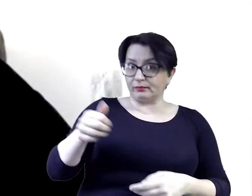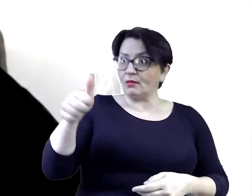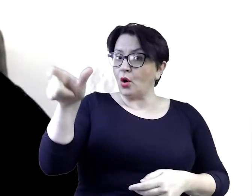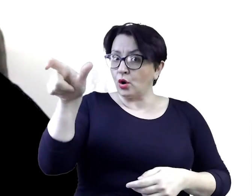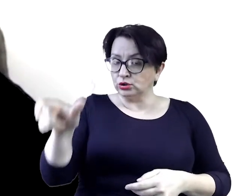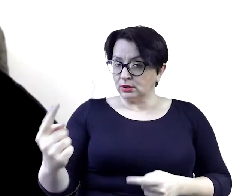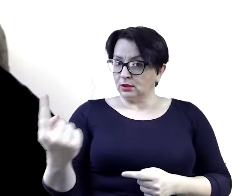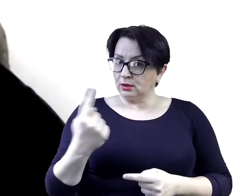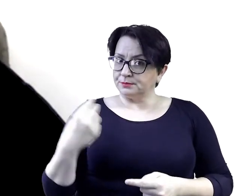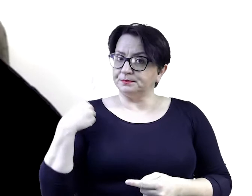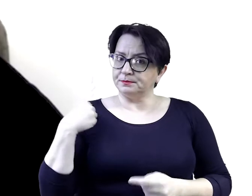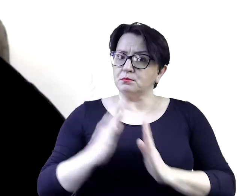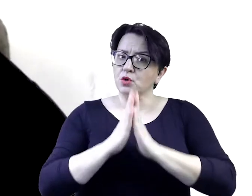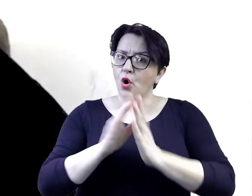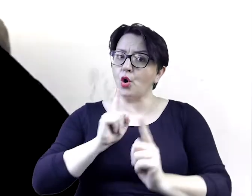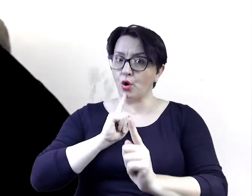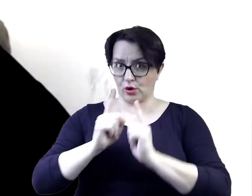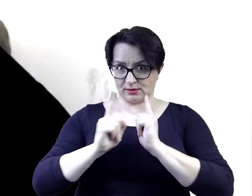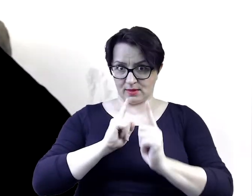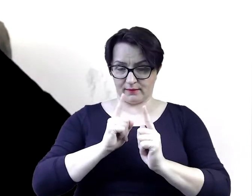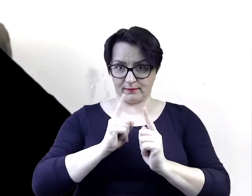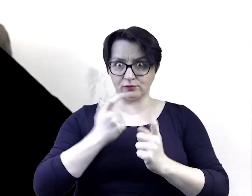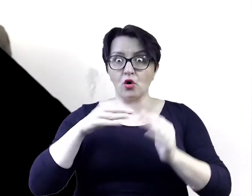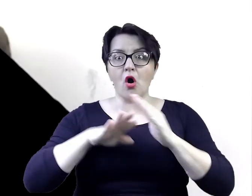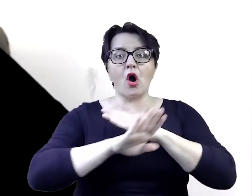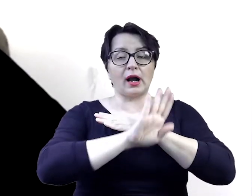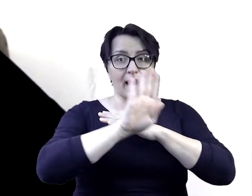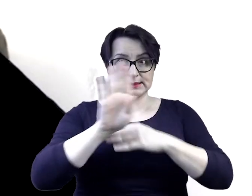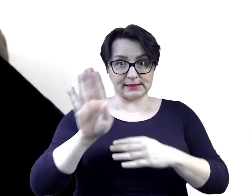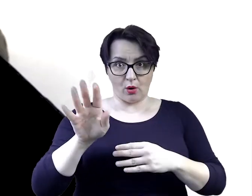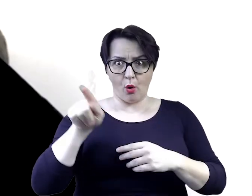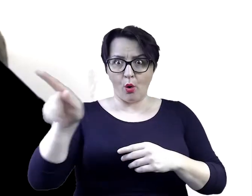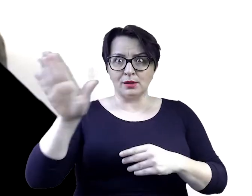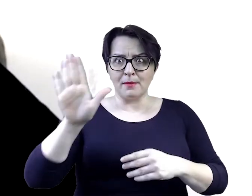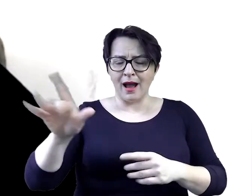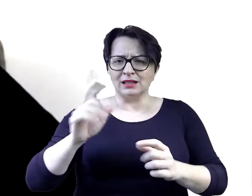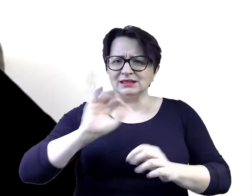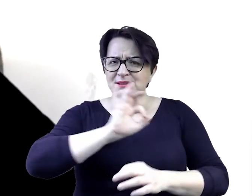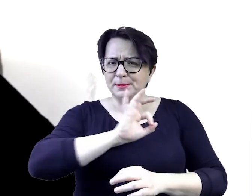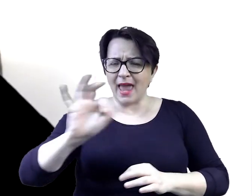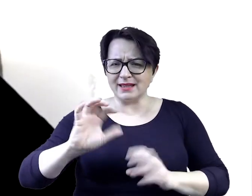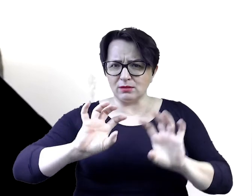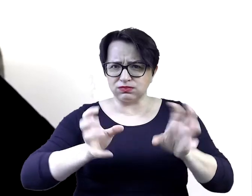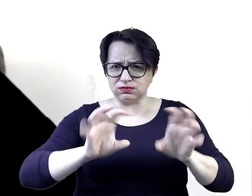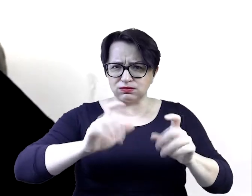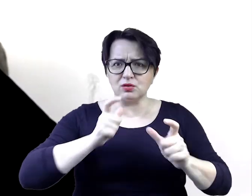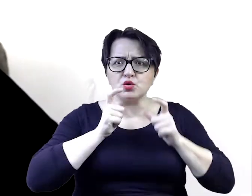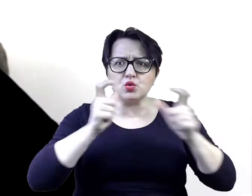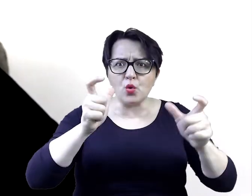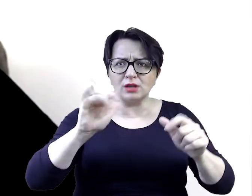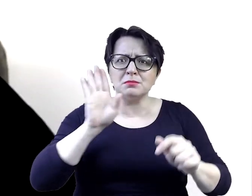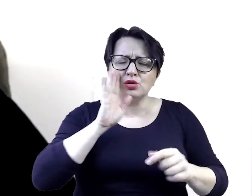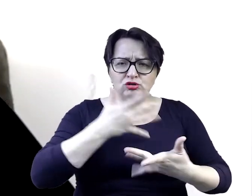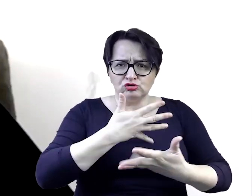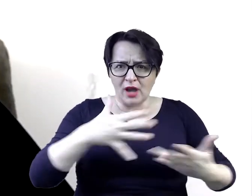rozmowę Okazało się, że dysponował Syntezatorem mowy ziemskiej A w rozmowie zapewnił mnie O pokojowym